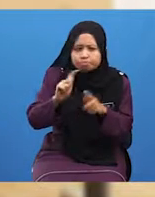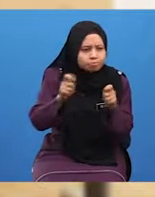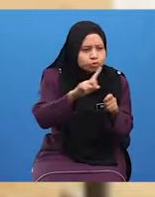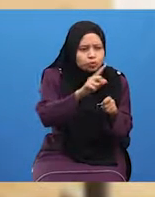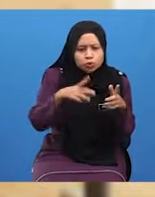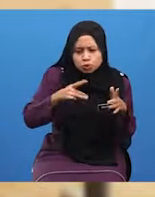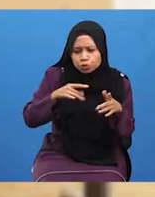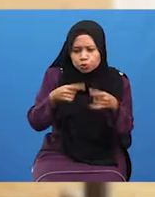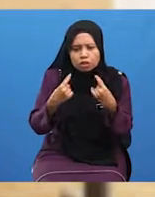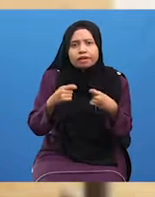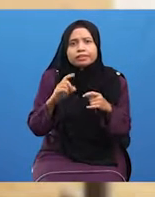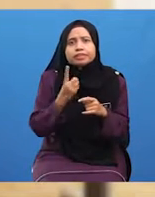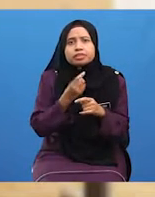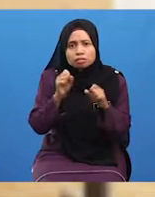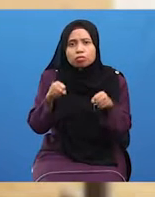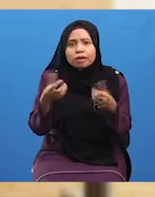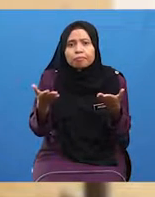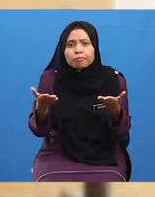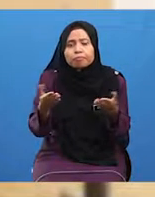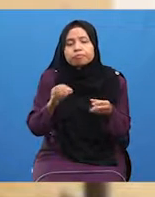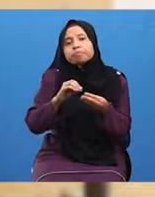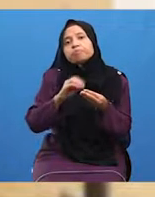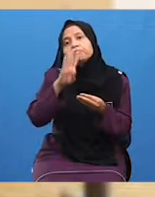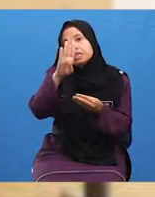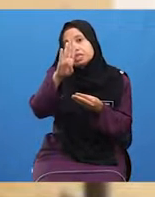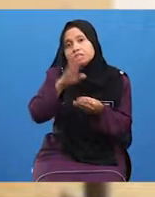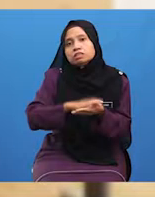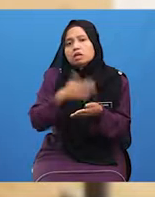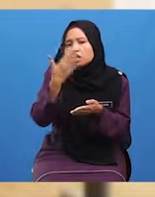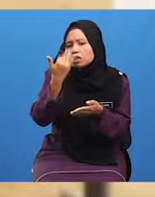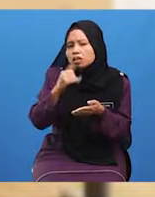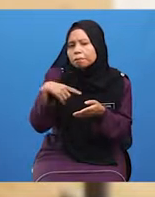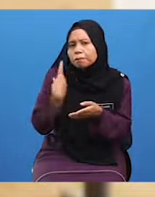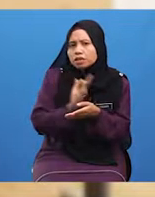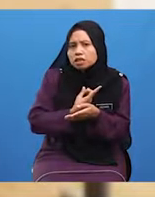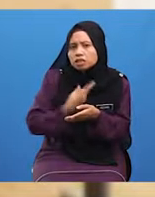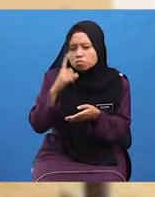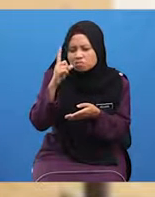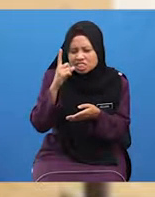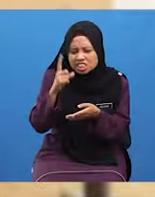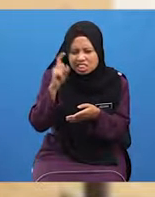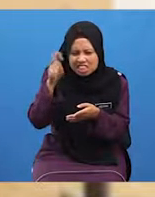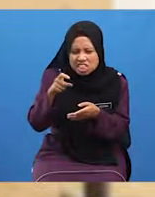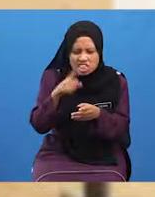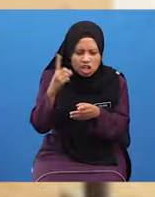Tempat B Kenapa Kita Perlu Sentiasa Bersih